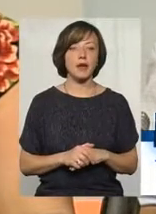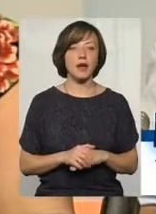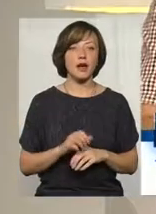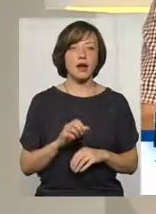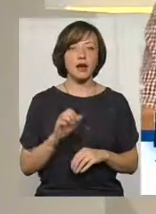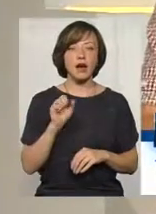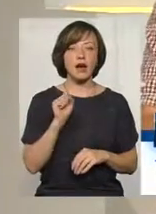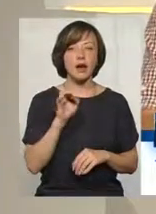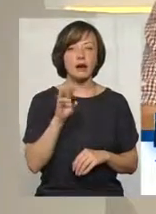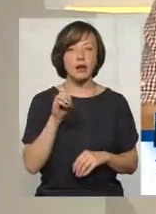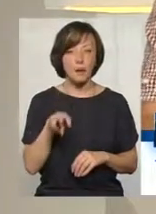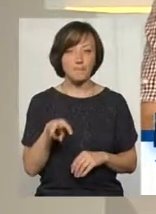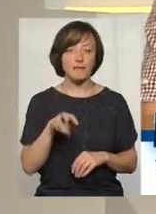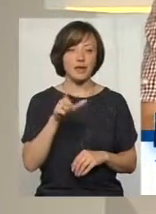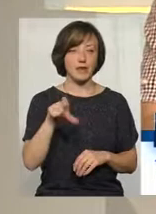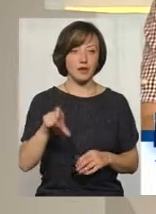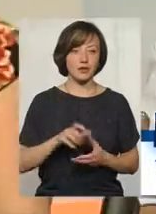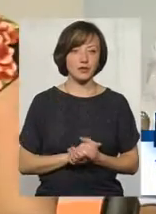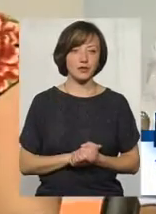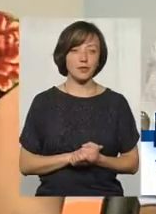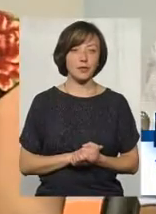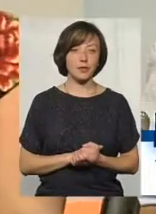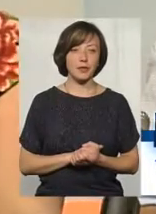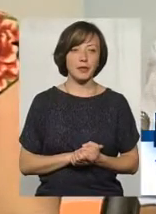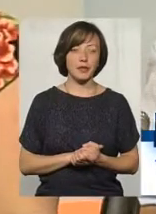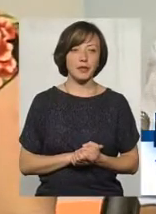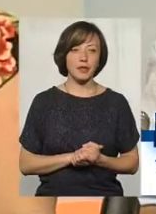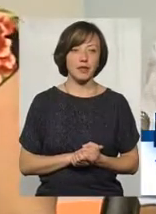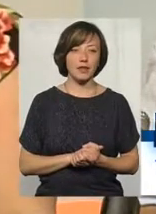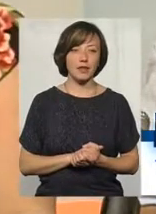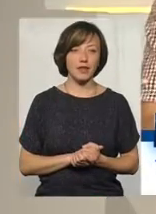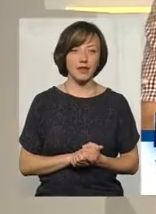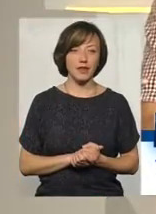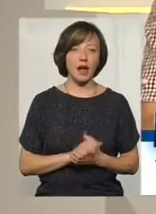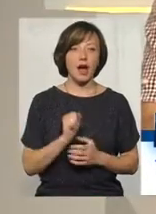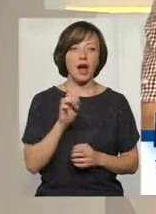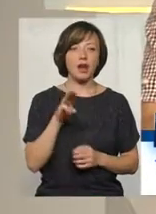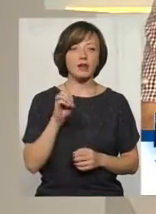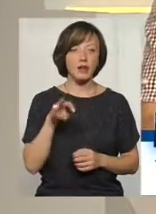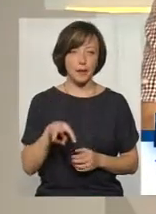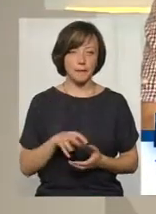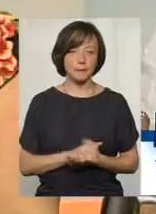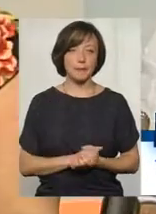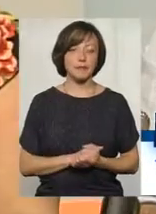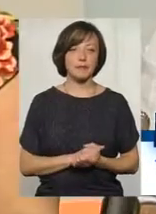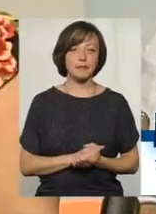Андрій Євгенович... О, Артем Євгенович, перепрошую. Андрій? Артем, Артем Євгенович.